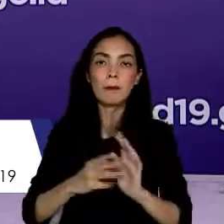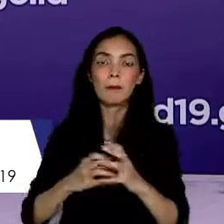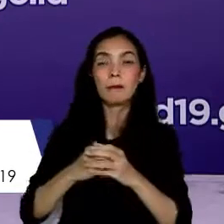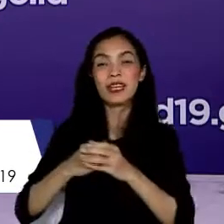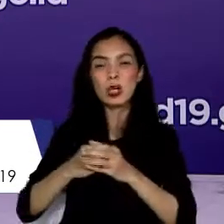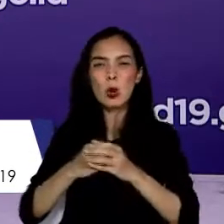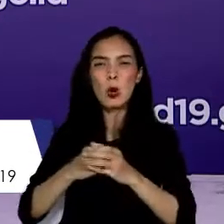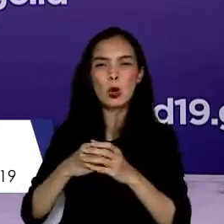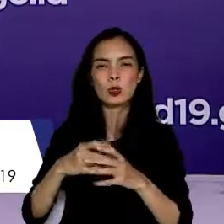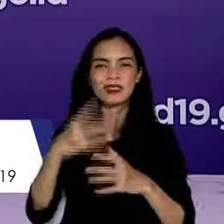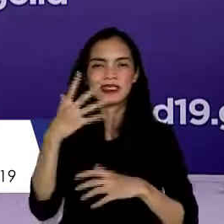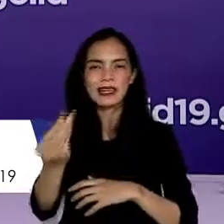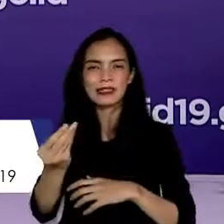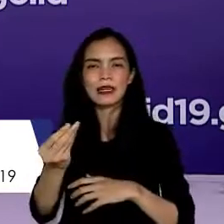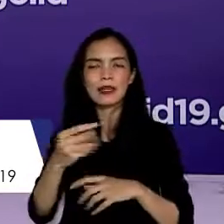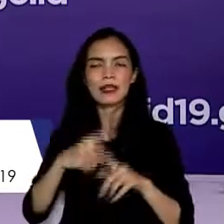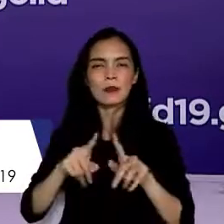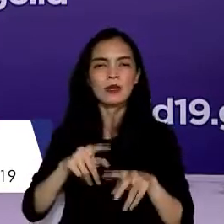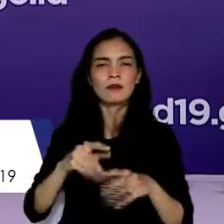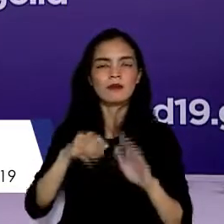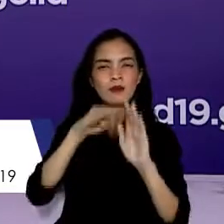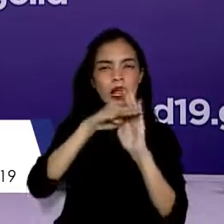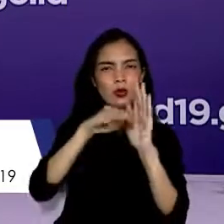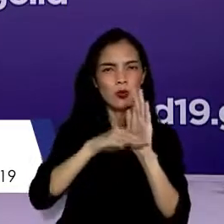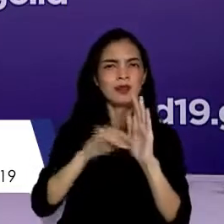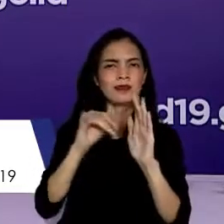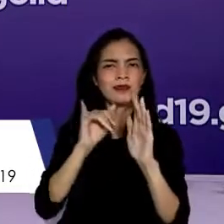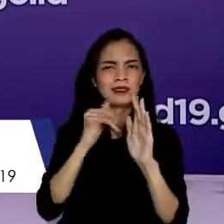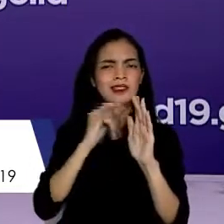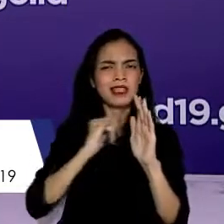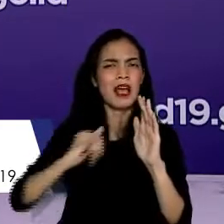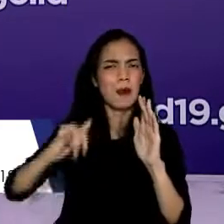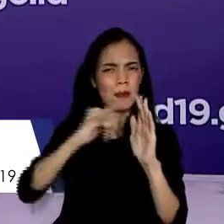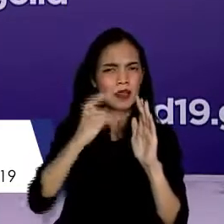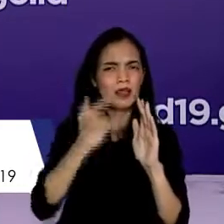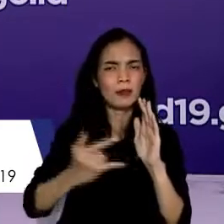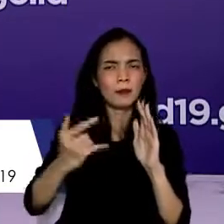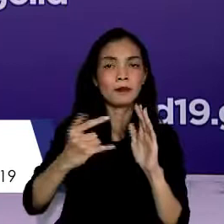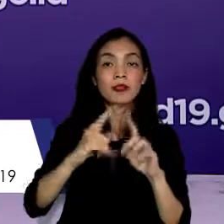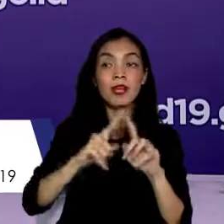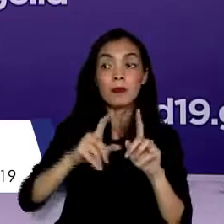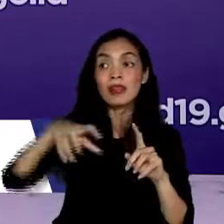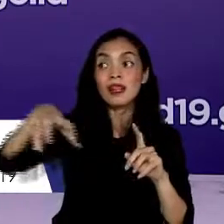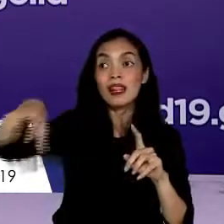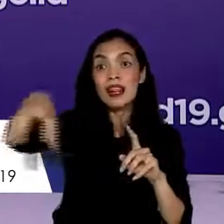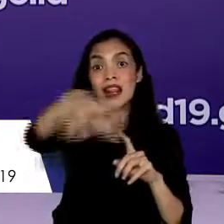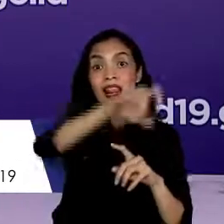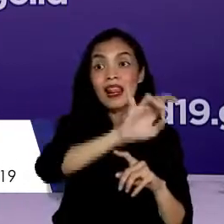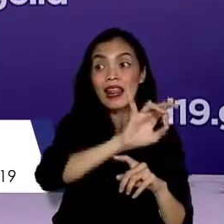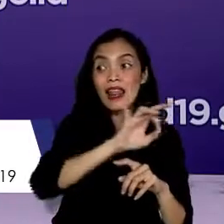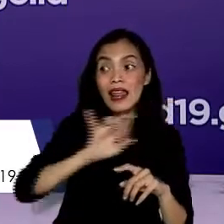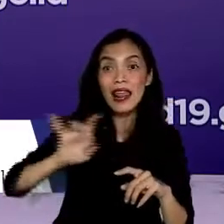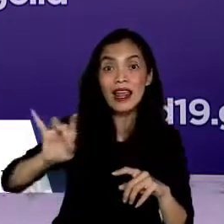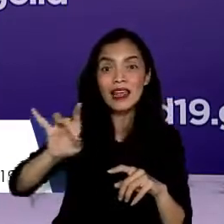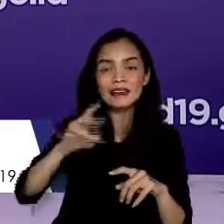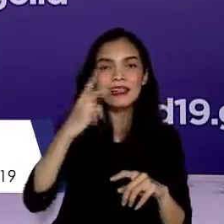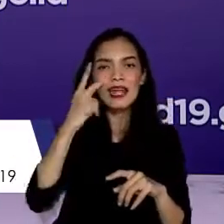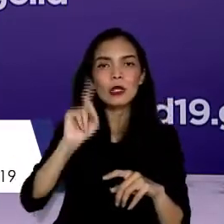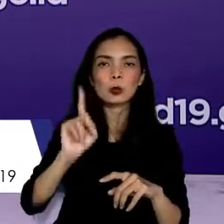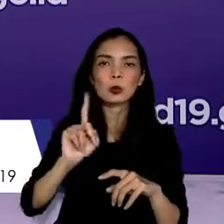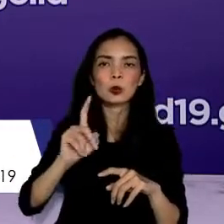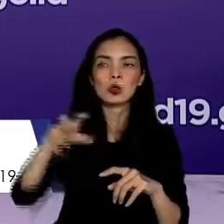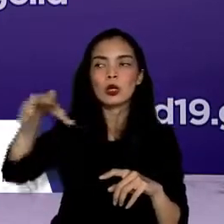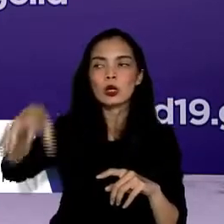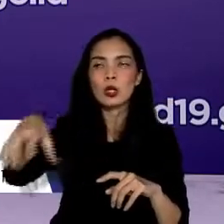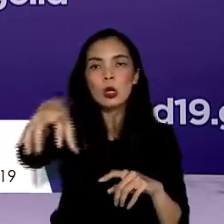pengaturan juga tetap sama. Sedangkan untuk daerah lainnya, akan menerapkan PPKM berbasis donasi